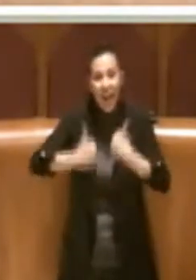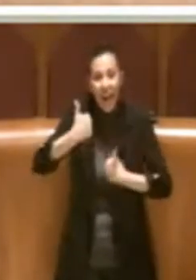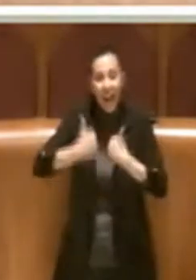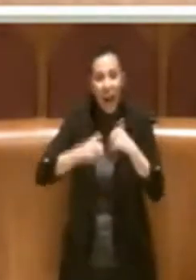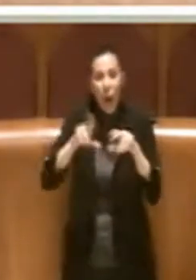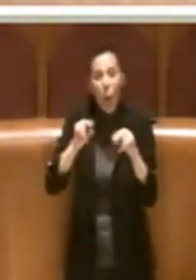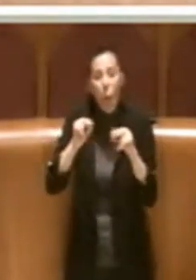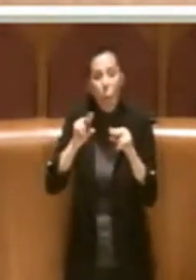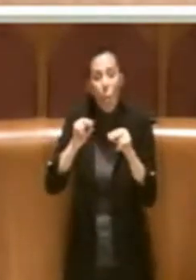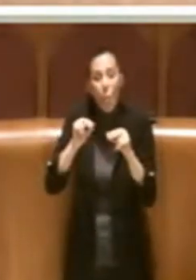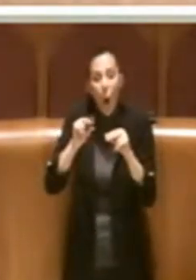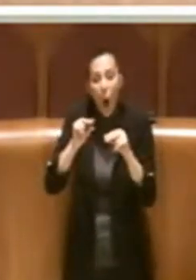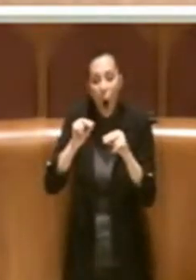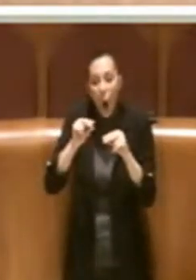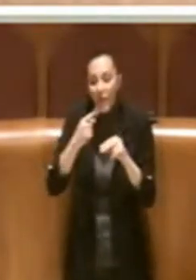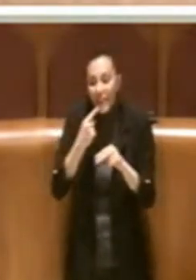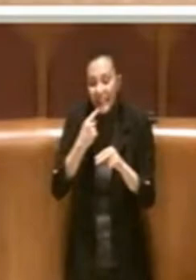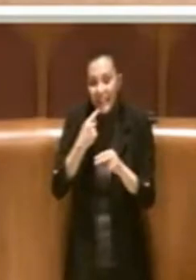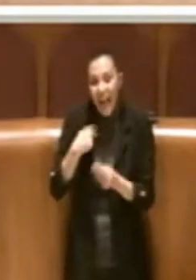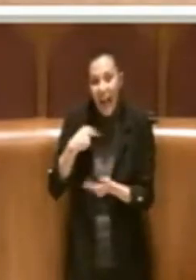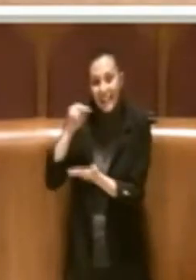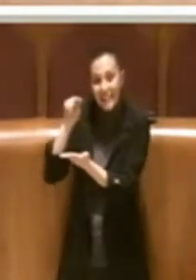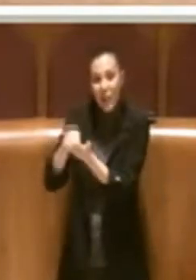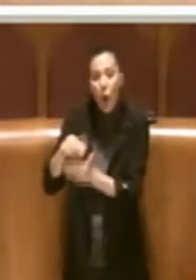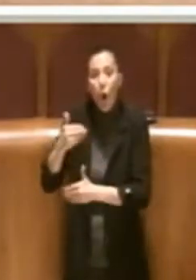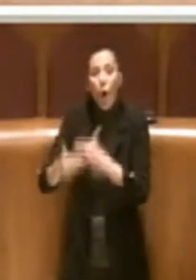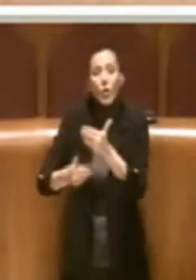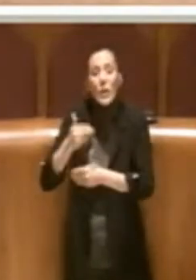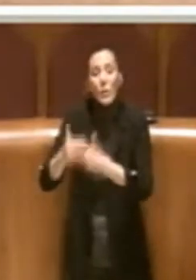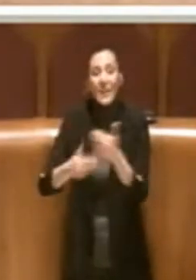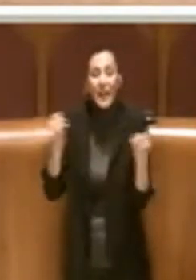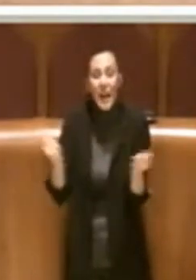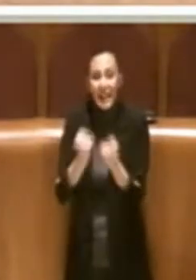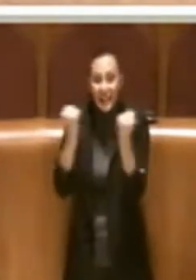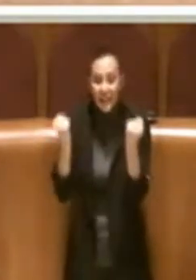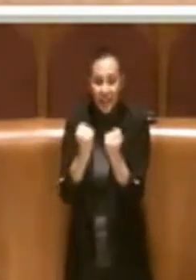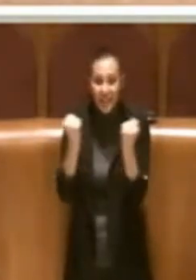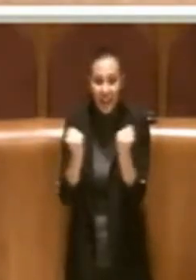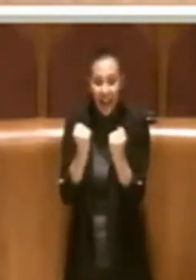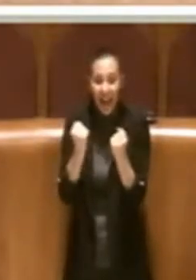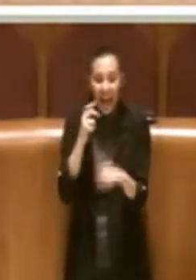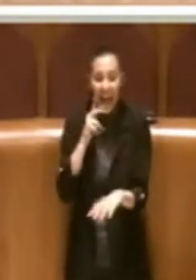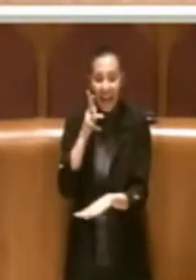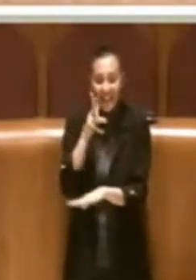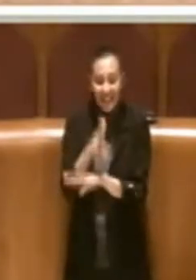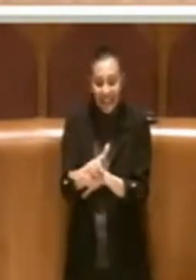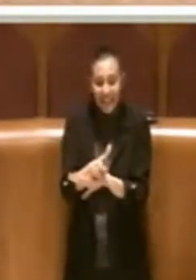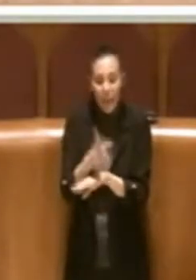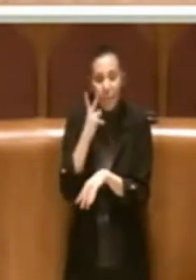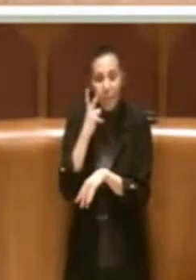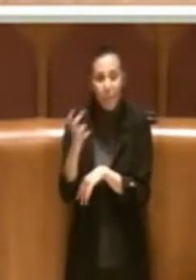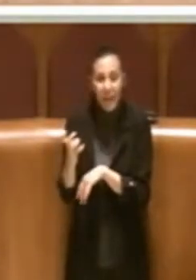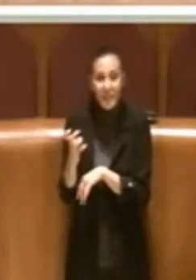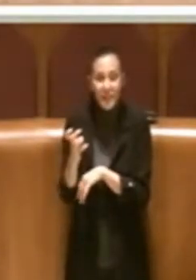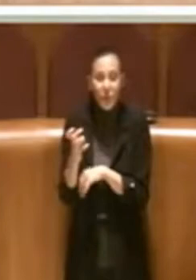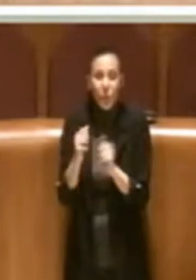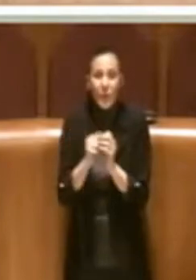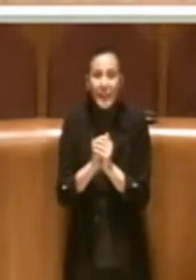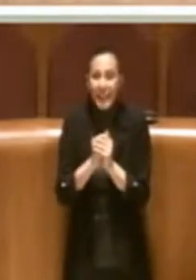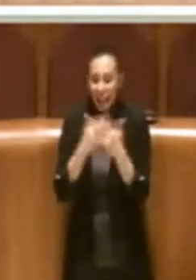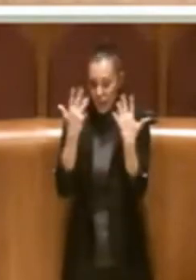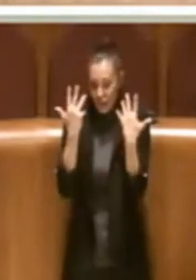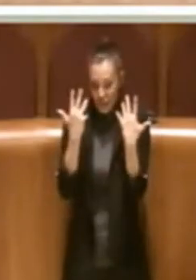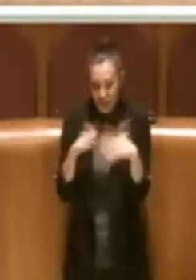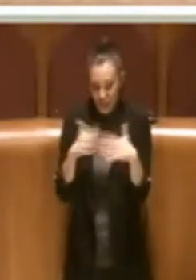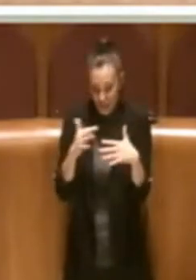nuovo giudicatario di dare continuità alle attività e quindi attraverso la previsione che appunto già è